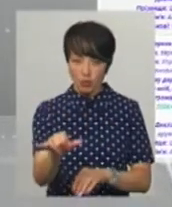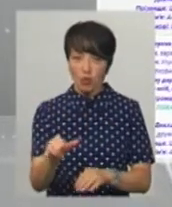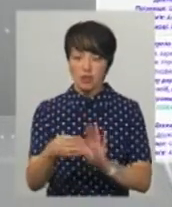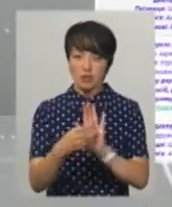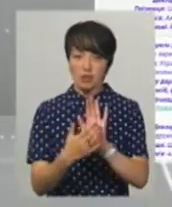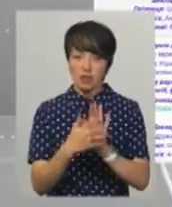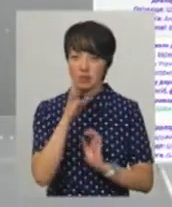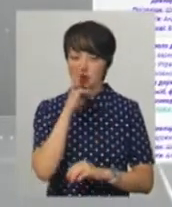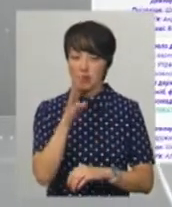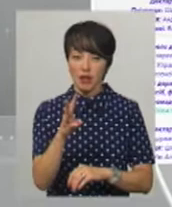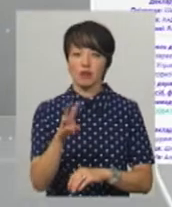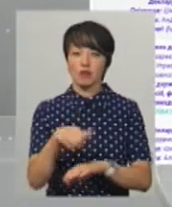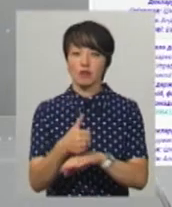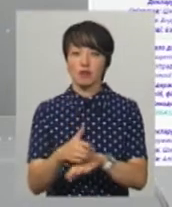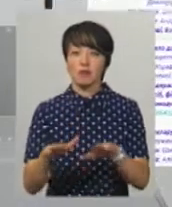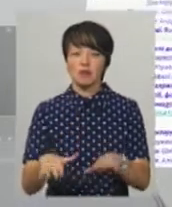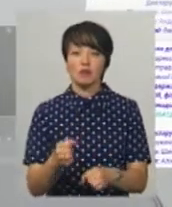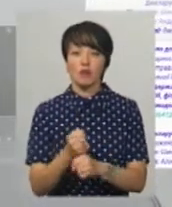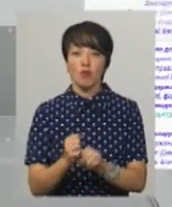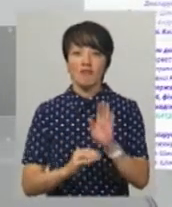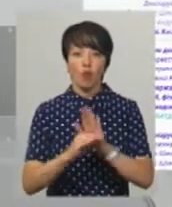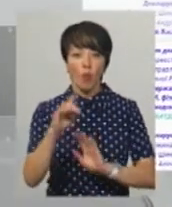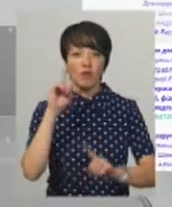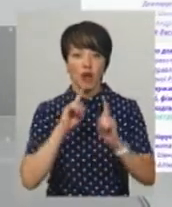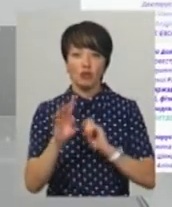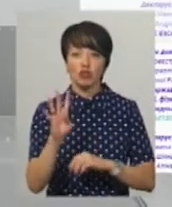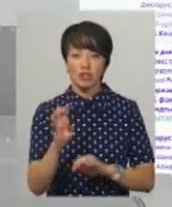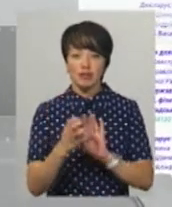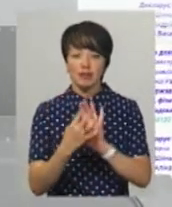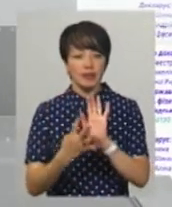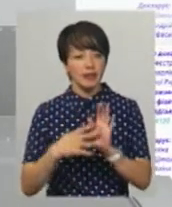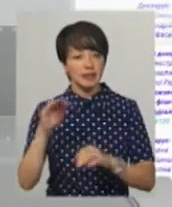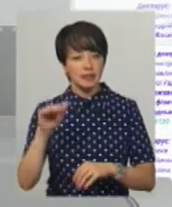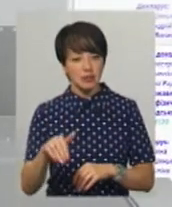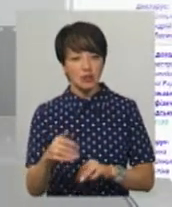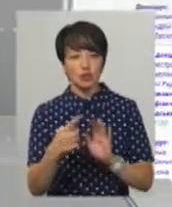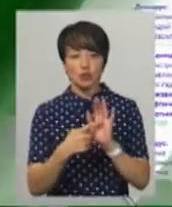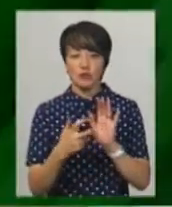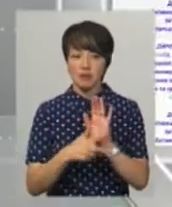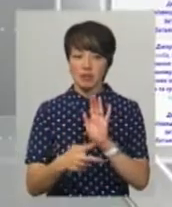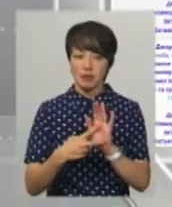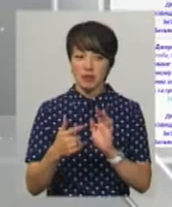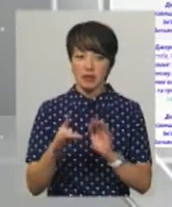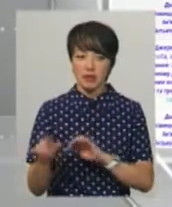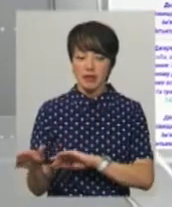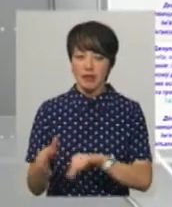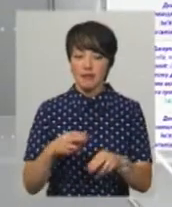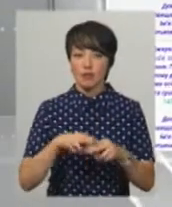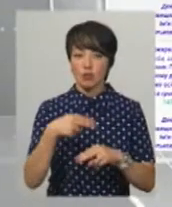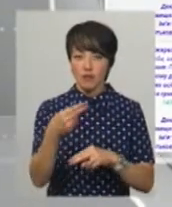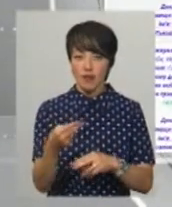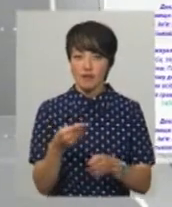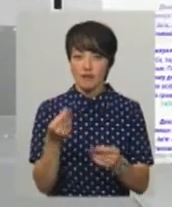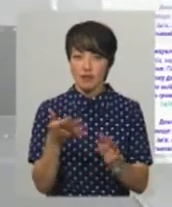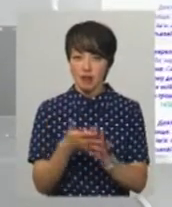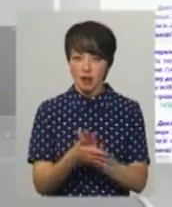зазначена заробітна плата за основним місцем роботи у Верховній Раді – 419 тисяч 687 гривень. Відшкодування витрат, пов'язаних